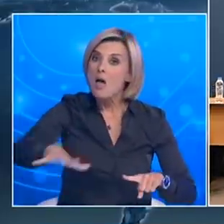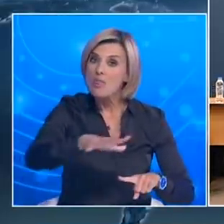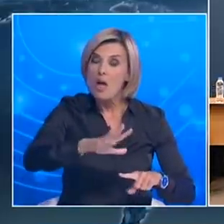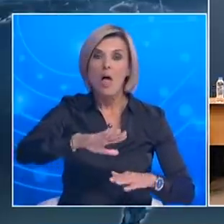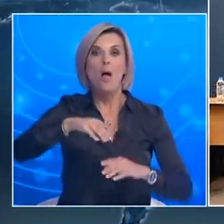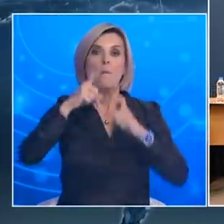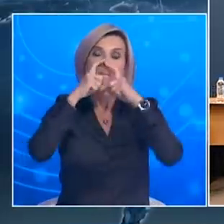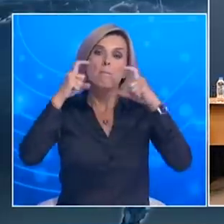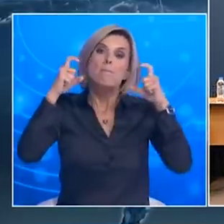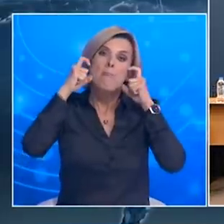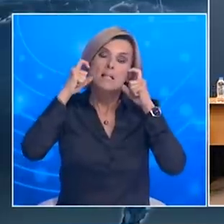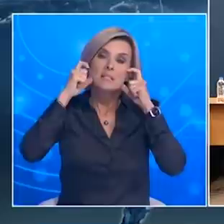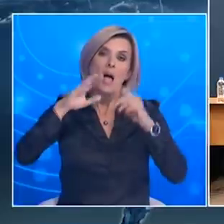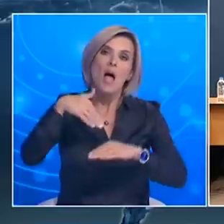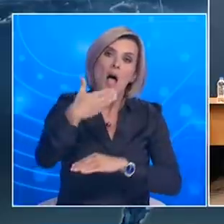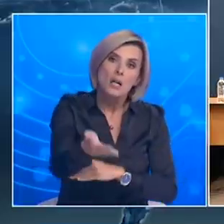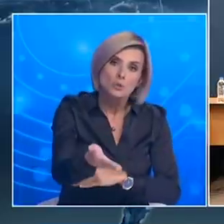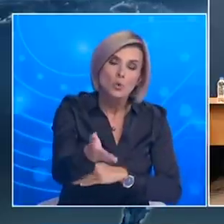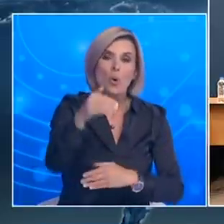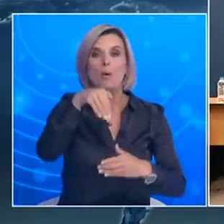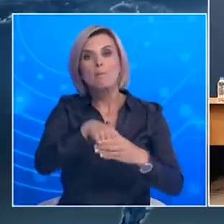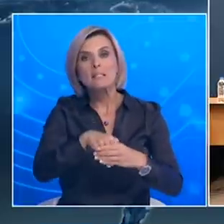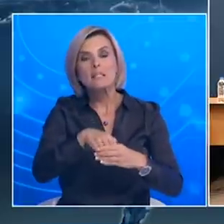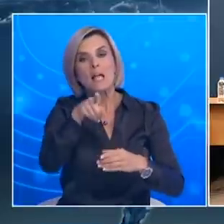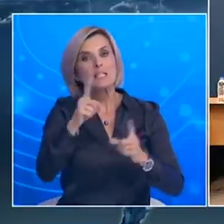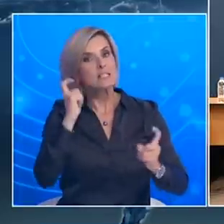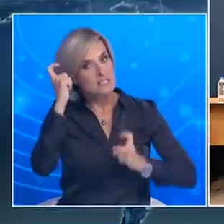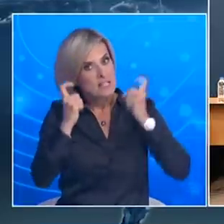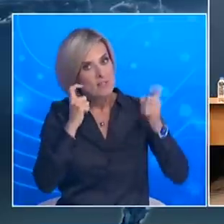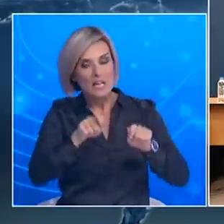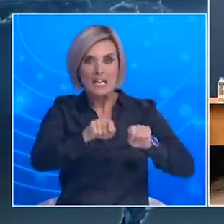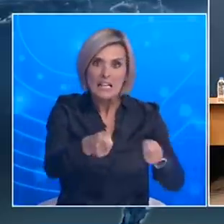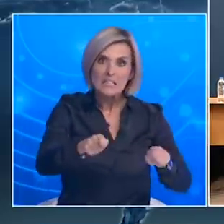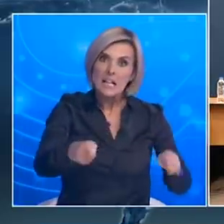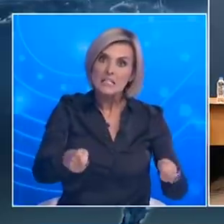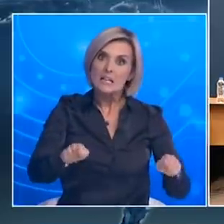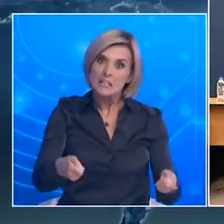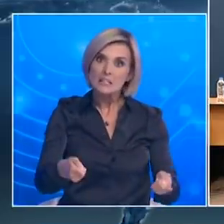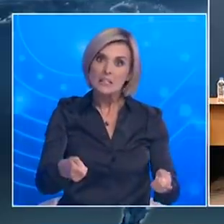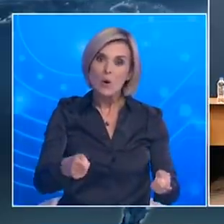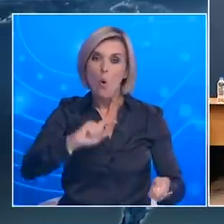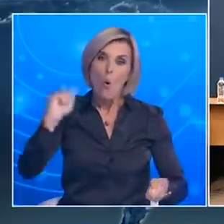επίπεδο ή το κλείσιμο των καταστημάτων υγειονομικού ενδιαφέροντος μετά τις 12. Ευχαριστώ